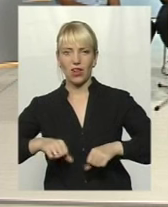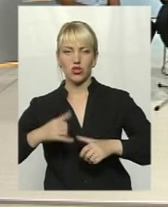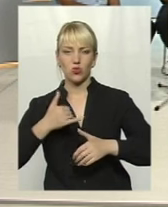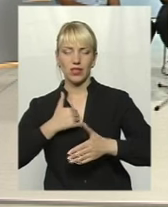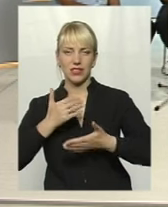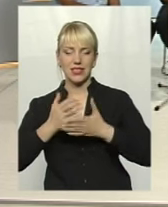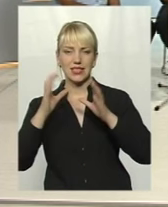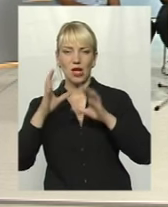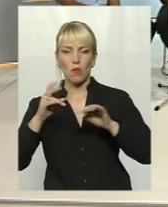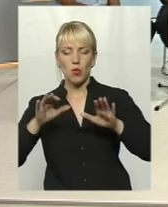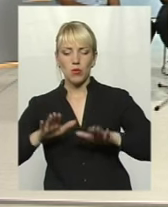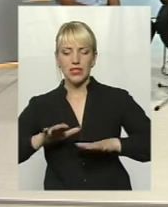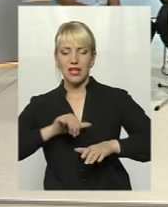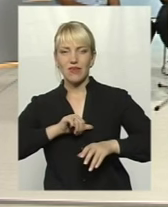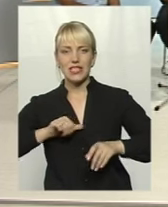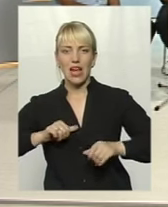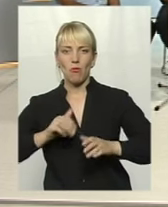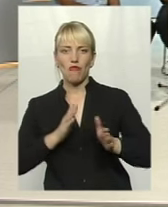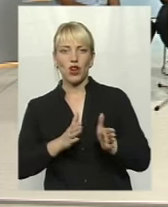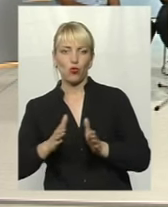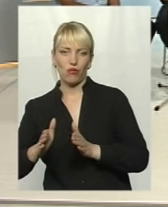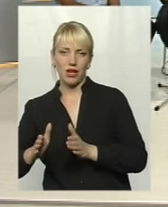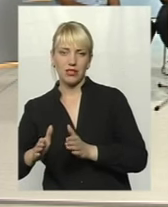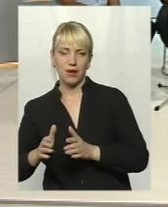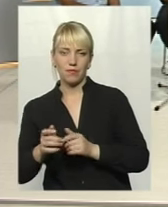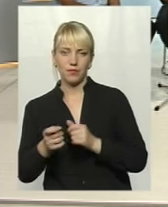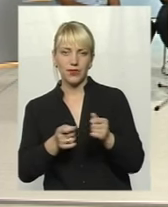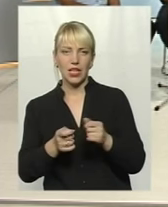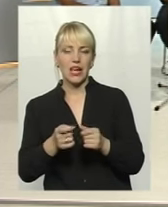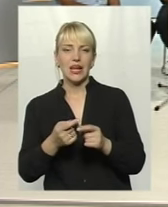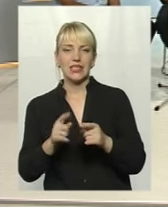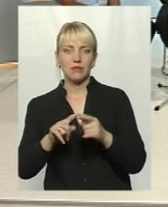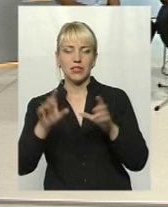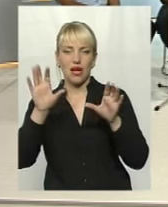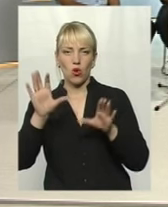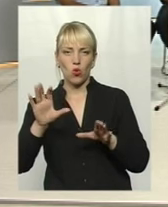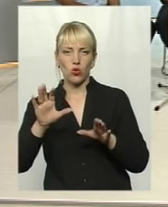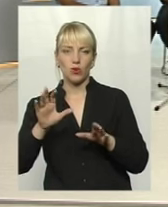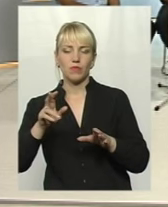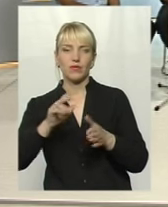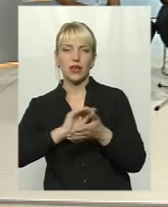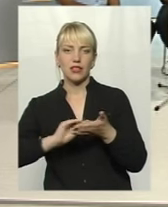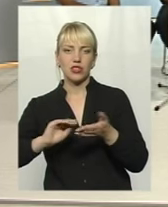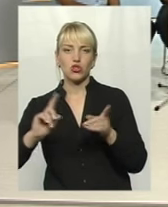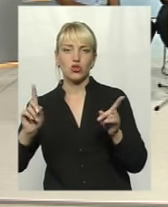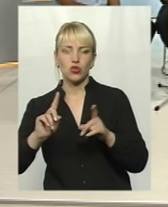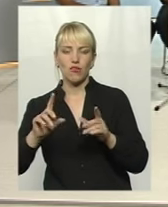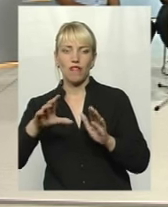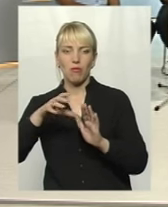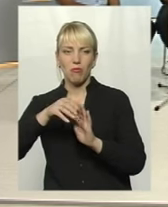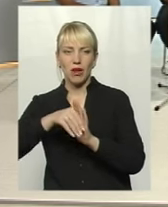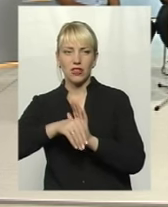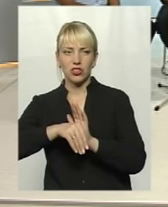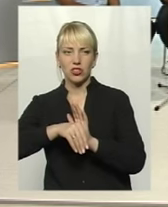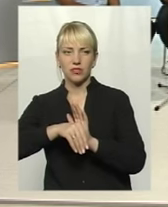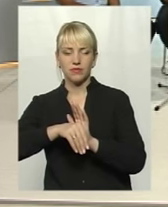самоврядування. Законом про місцеве самоврядування, зокрема, зарегламентовано, що в межах, я вам зараз даже